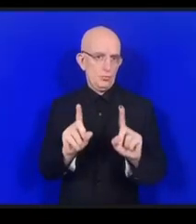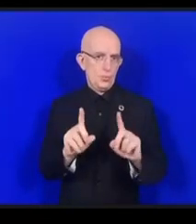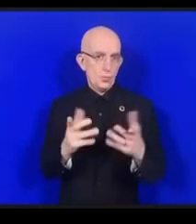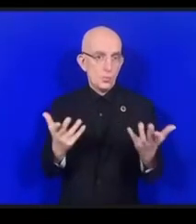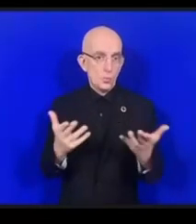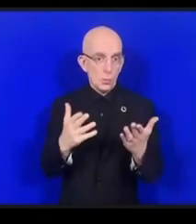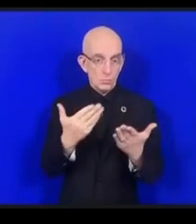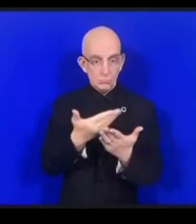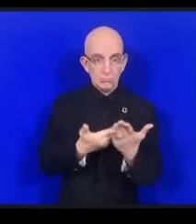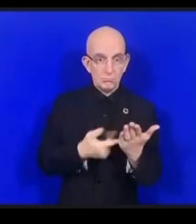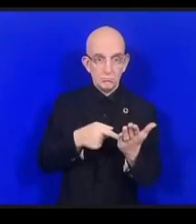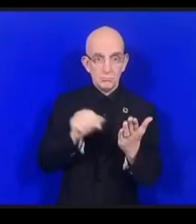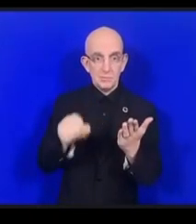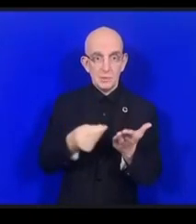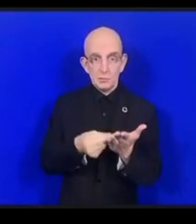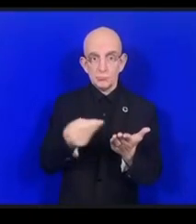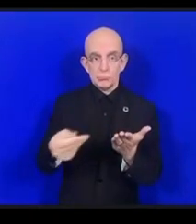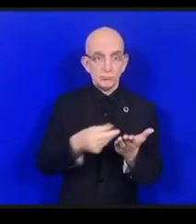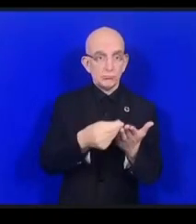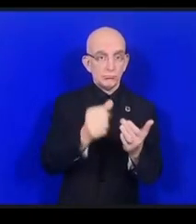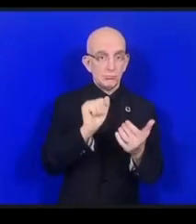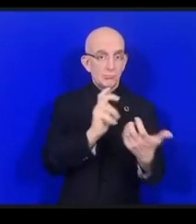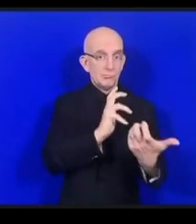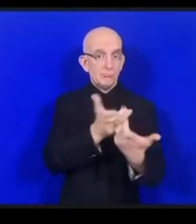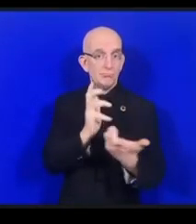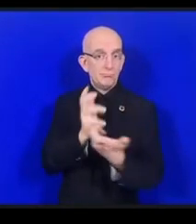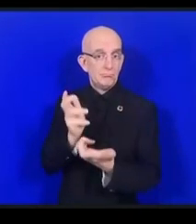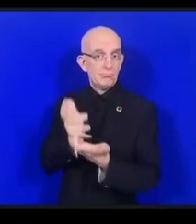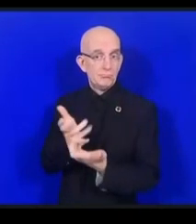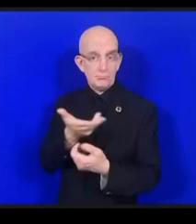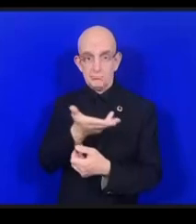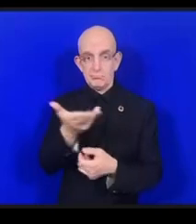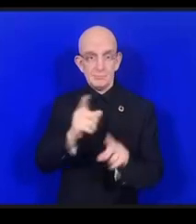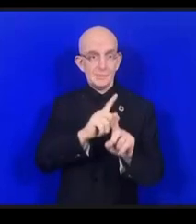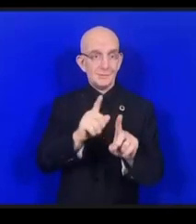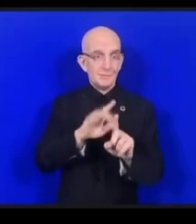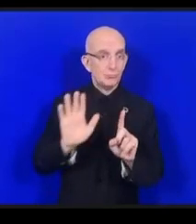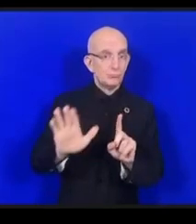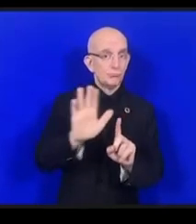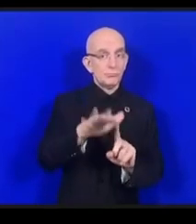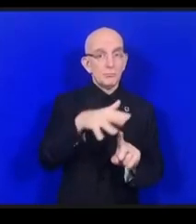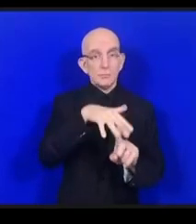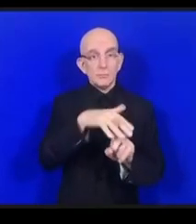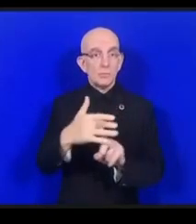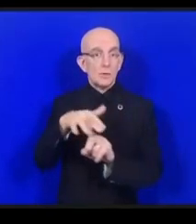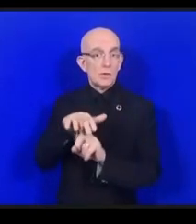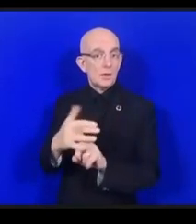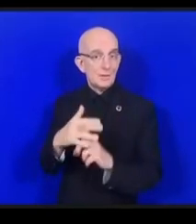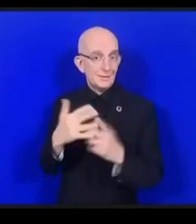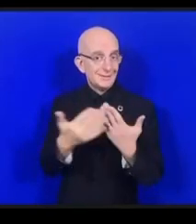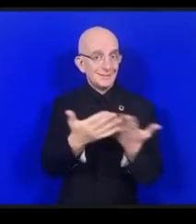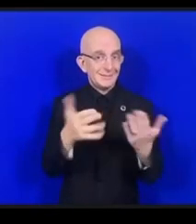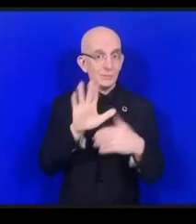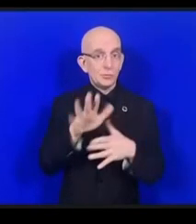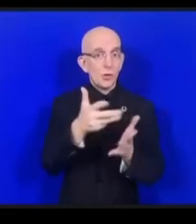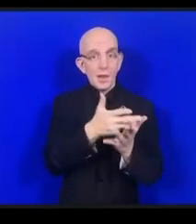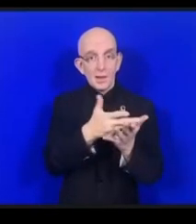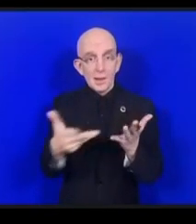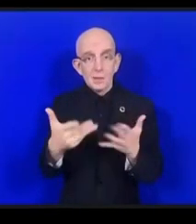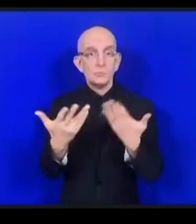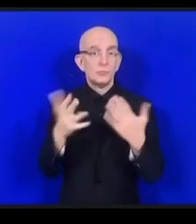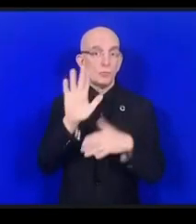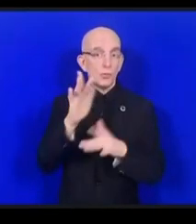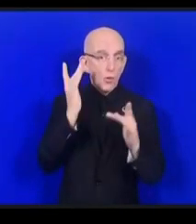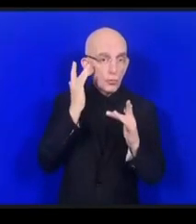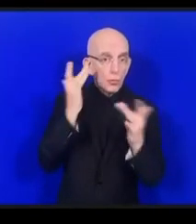contextes locaux. Cela signifie la localisation des langues, des cultures. Et tout doit être interopérable